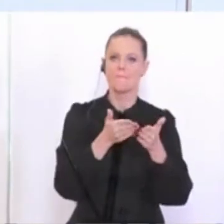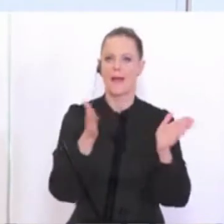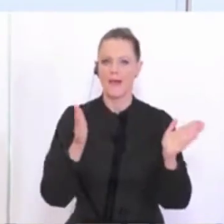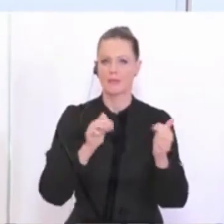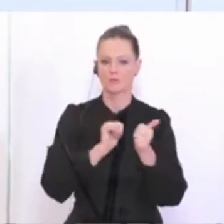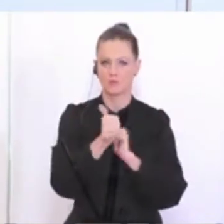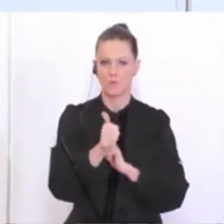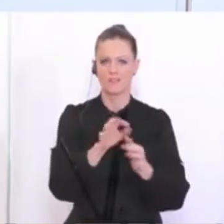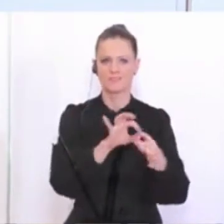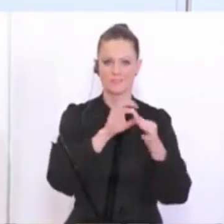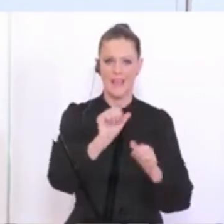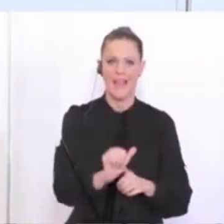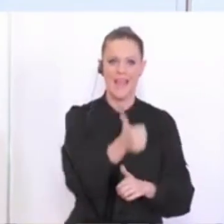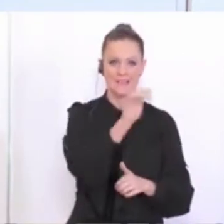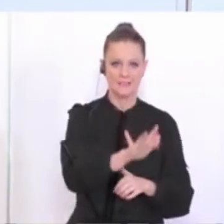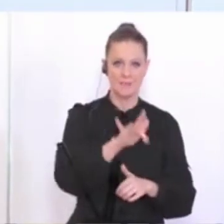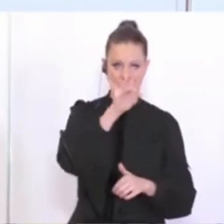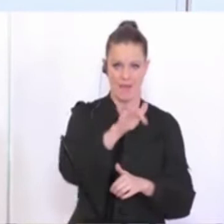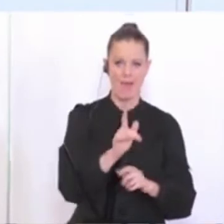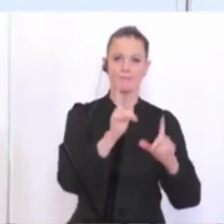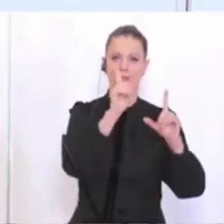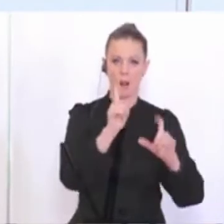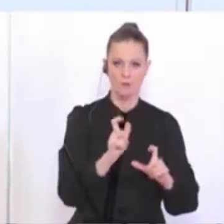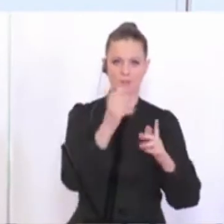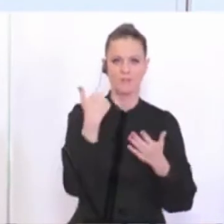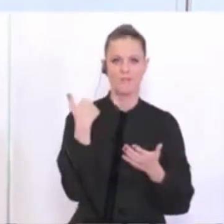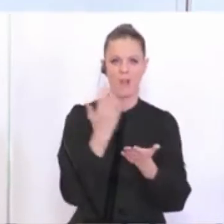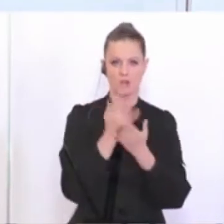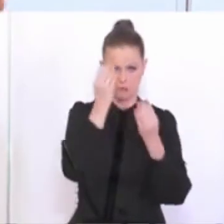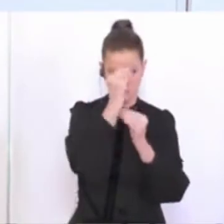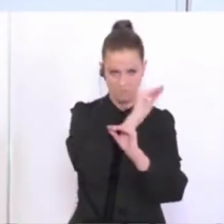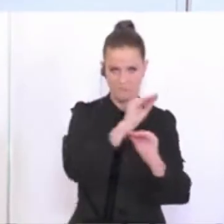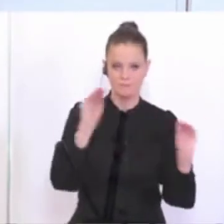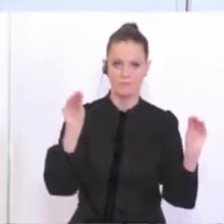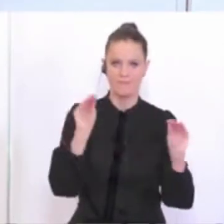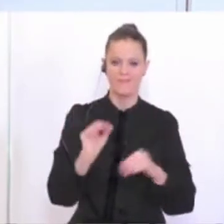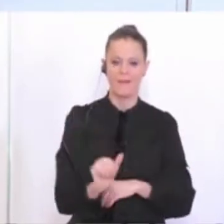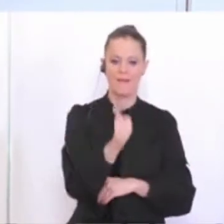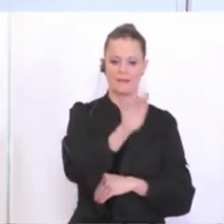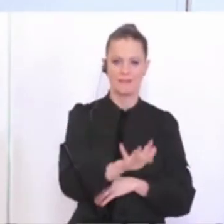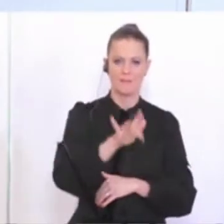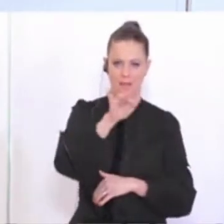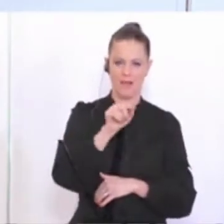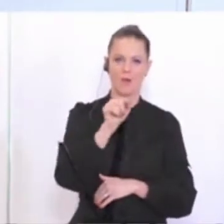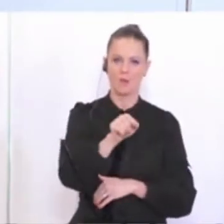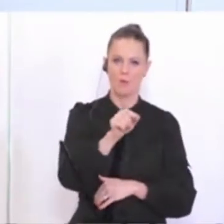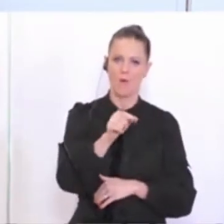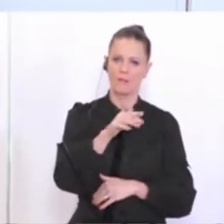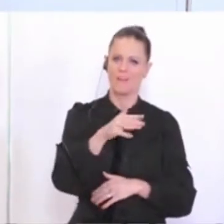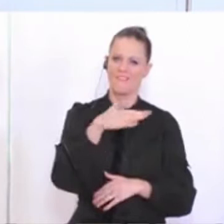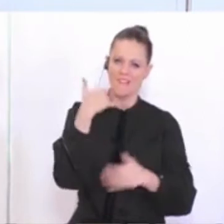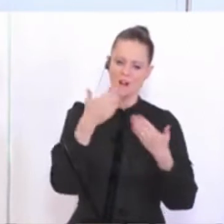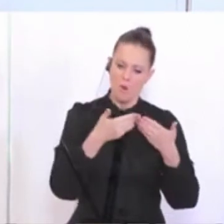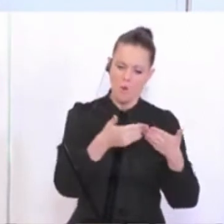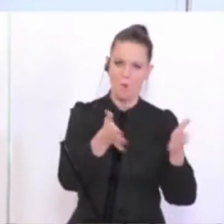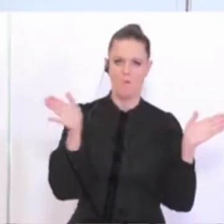sich auf den 1. Mai. Das soll ab dann gelten, wie wir angekündigt haben, dass mit 1. Mai sehr viel aufgemacht wird. Und